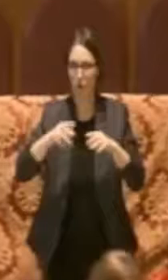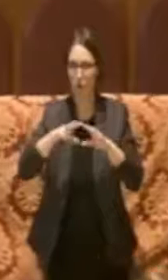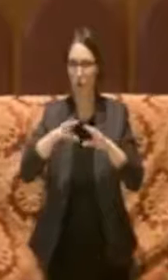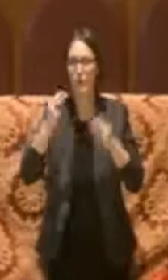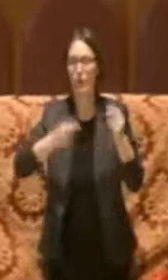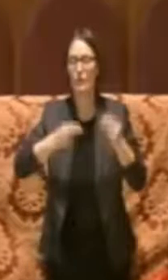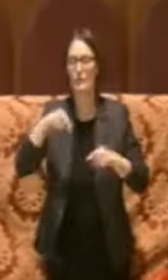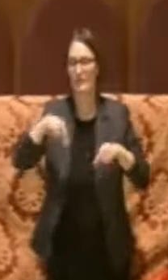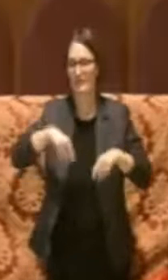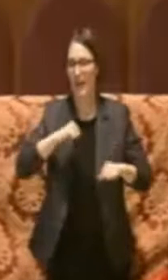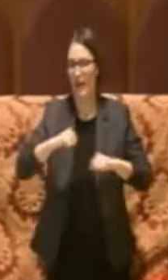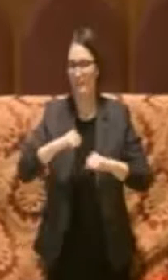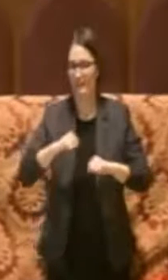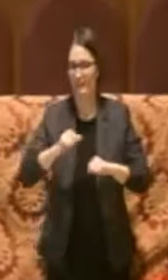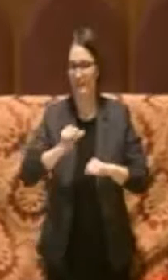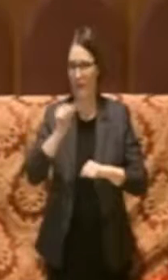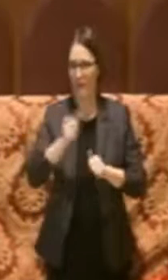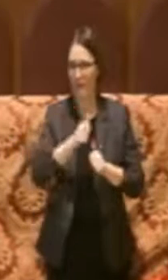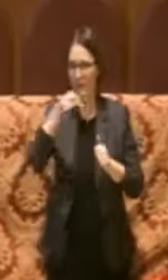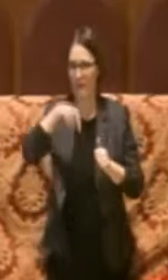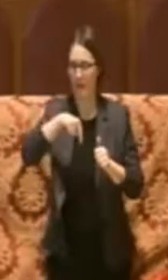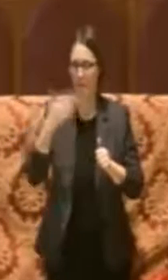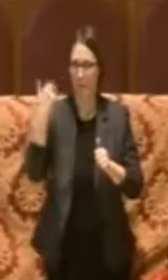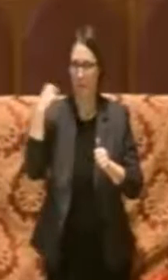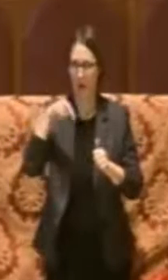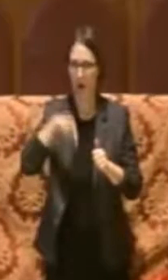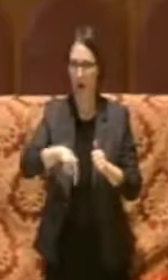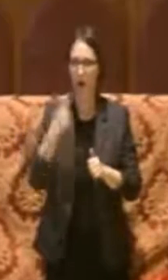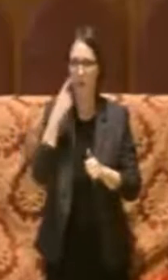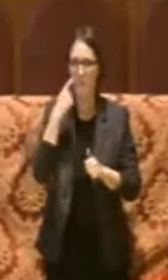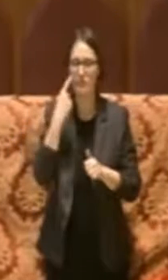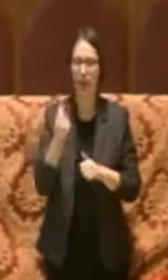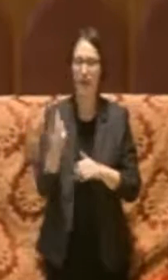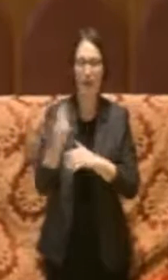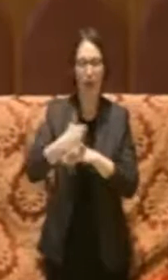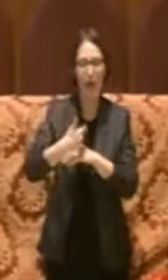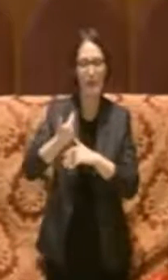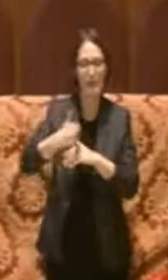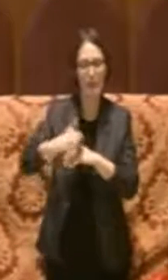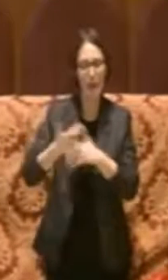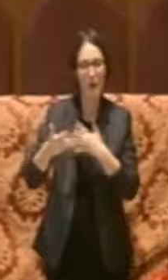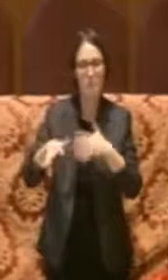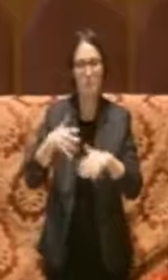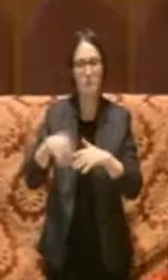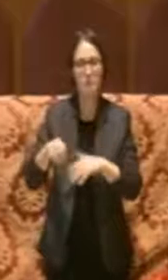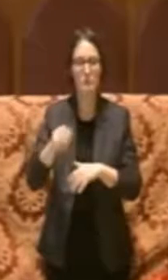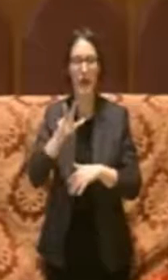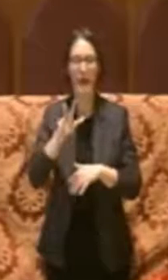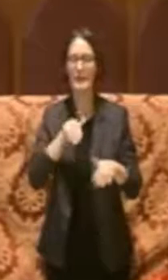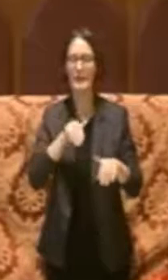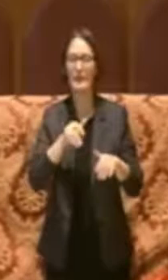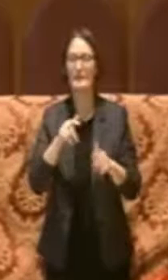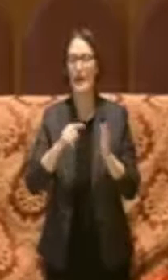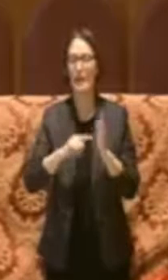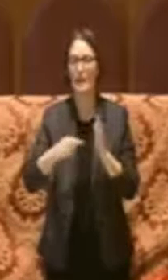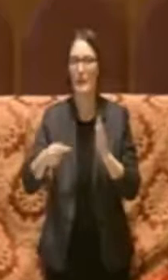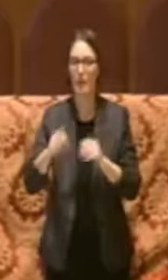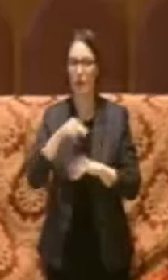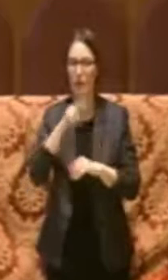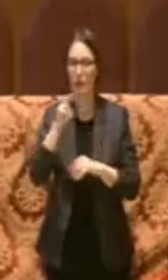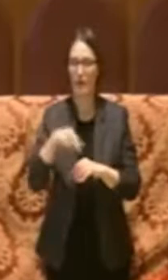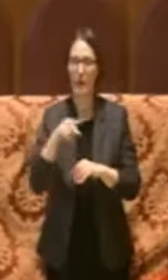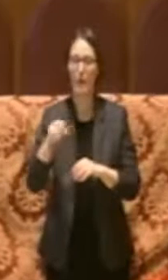amministrazione, ha visto incassare il Comune quasi 3 milioni di euro per canoni